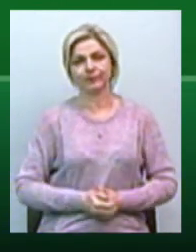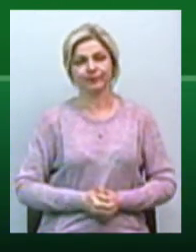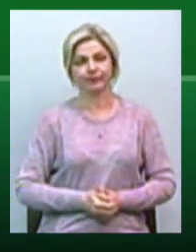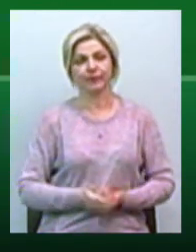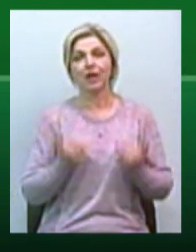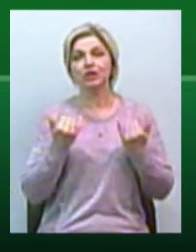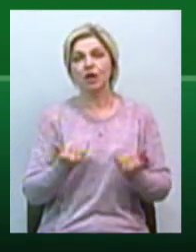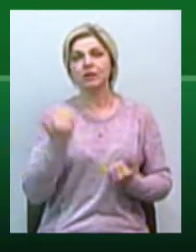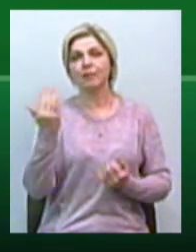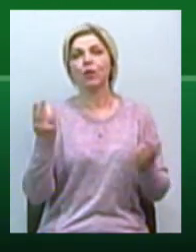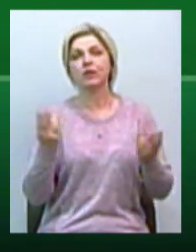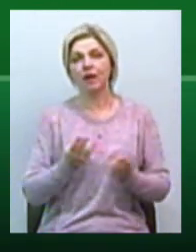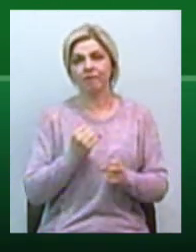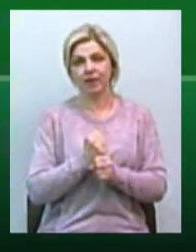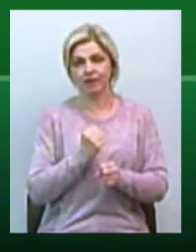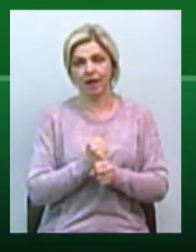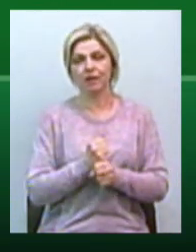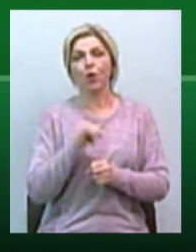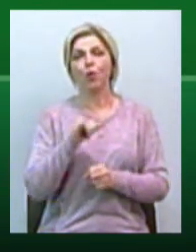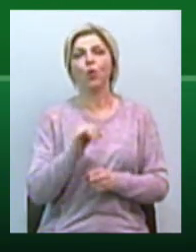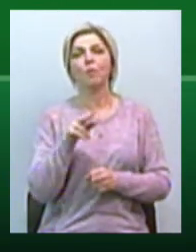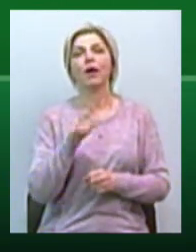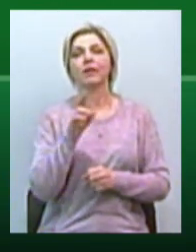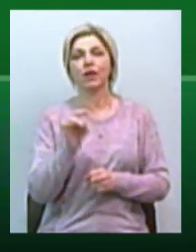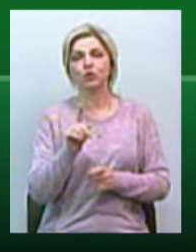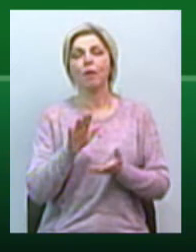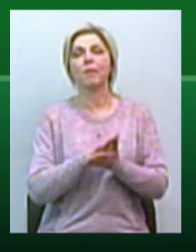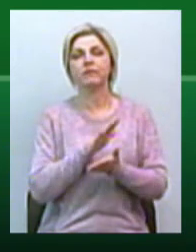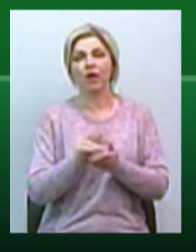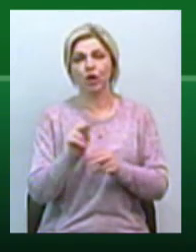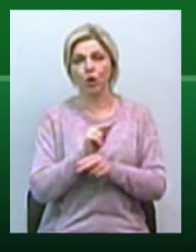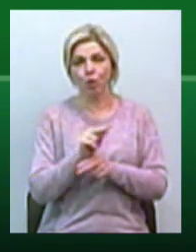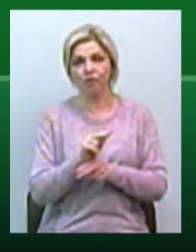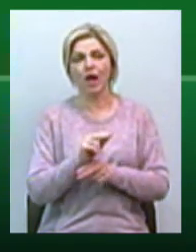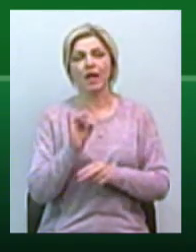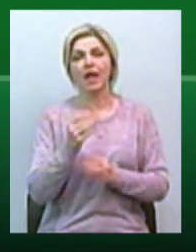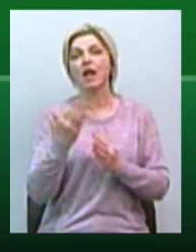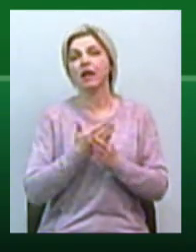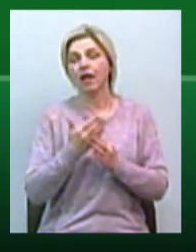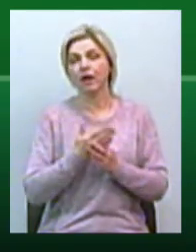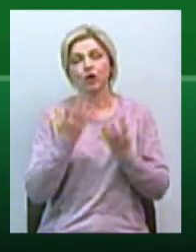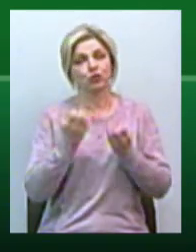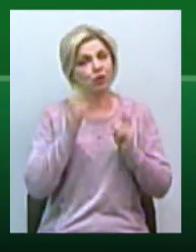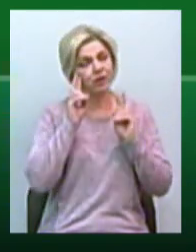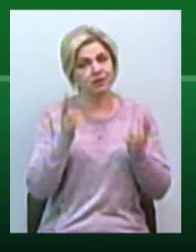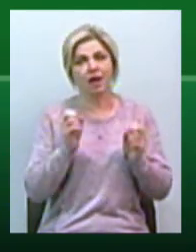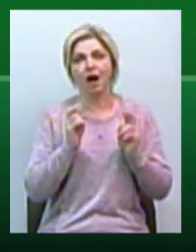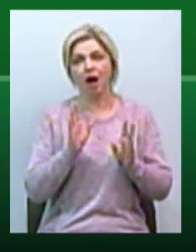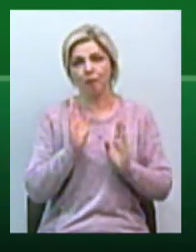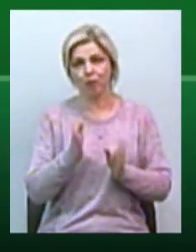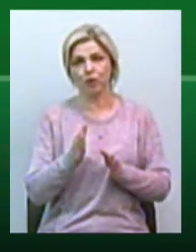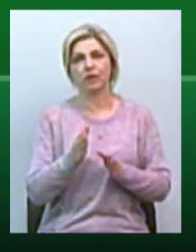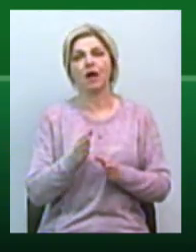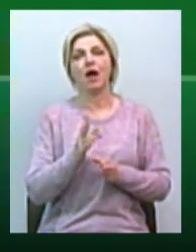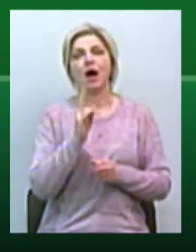Зараз йому треба буде зробити УБД, щоб його безкоштовно лікували, щоб були всі пільги. Ще не знаю, як буде із калашником Ярославом